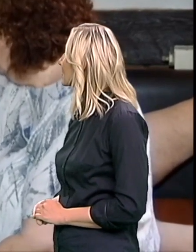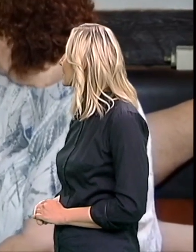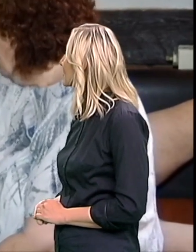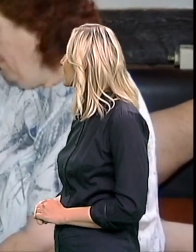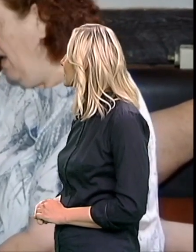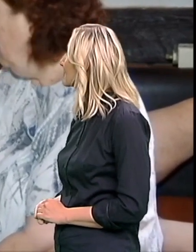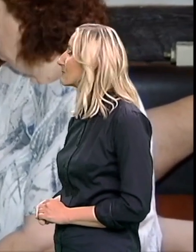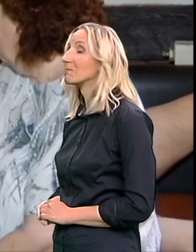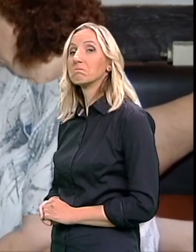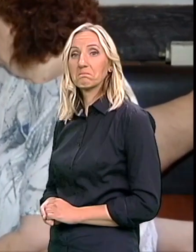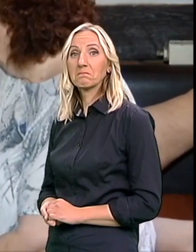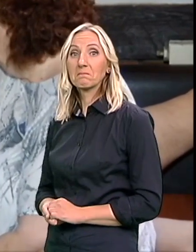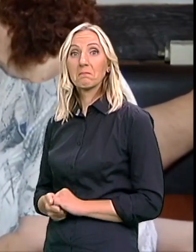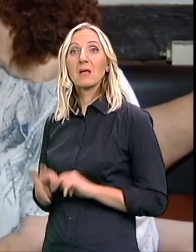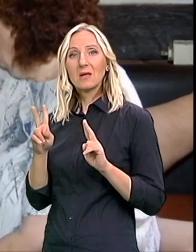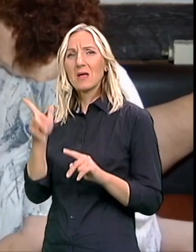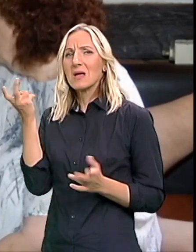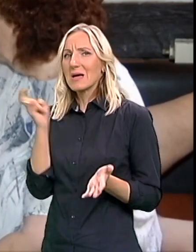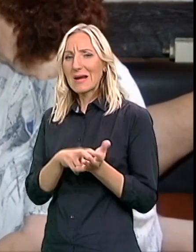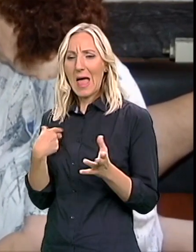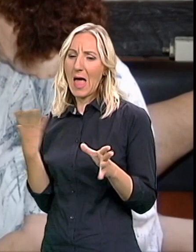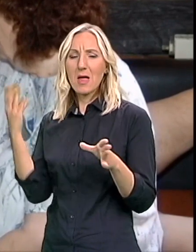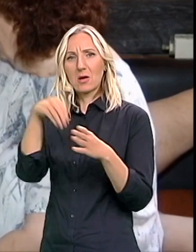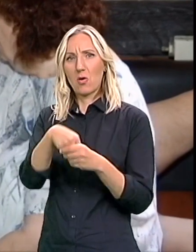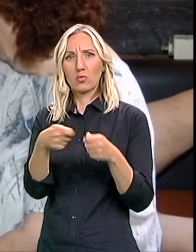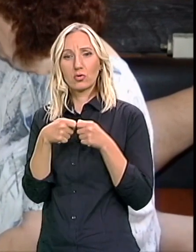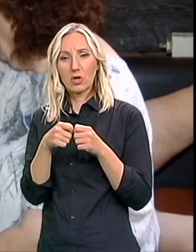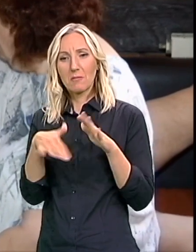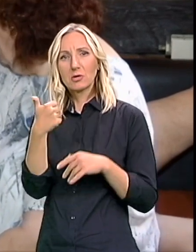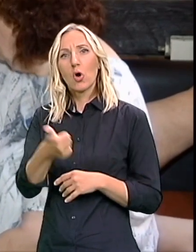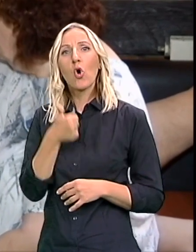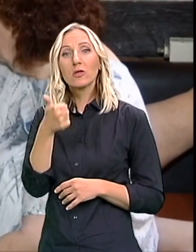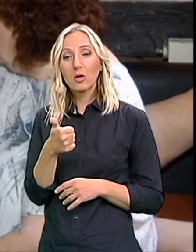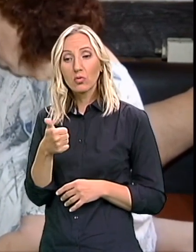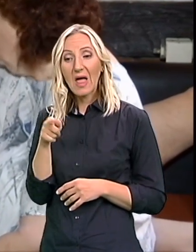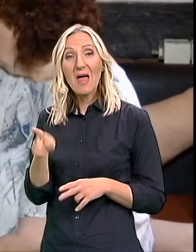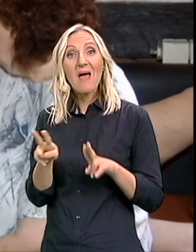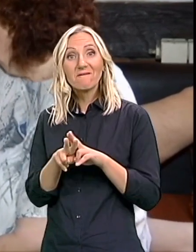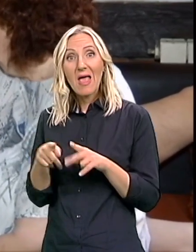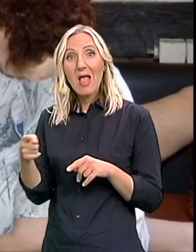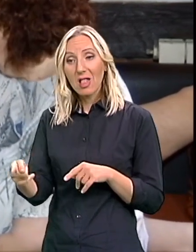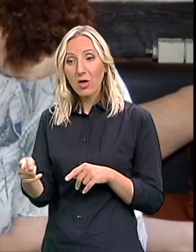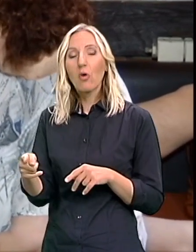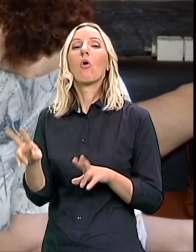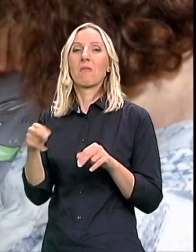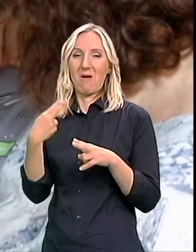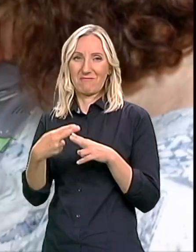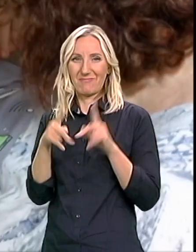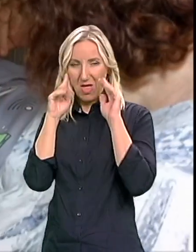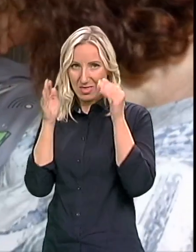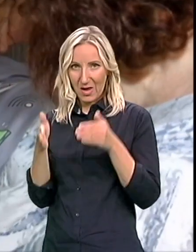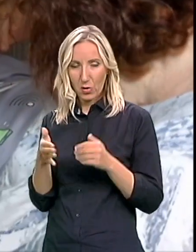Ja sam se zaista vrlo rano uključila Udruženje posle godine dana Veljkove diagnoze I nisam mnogo